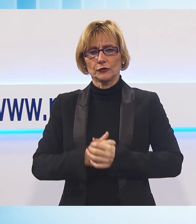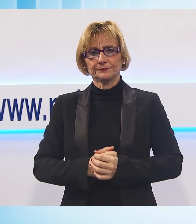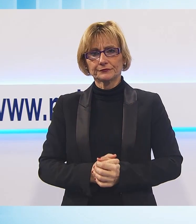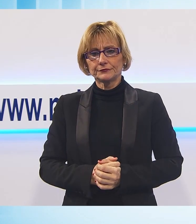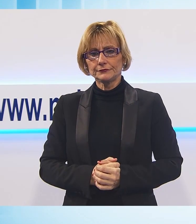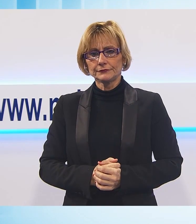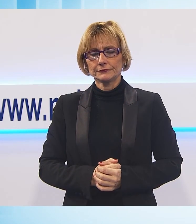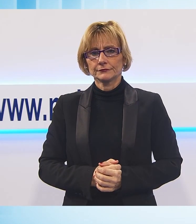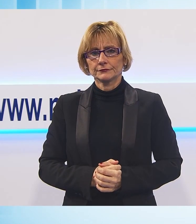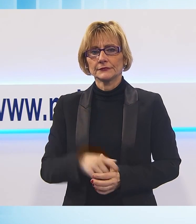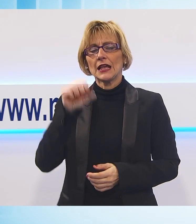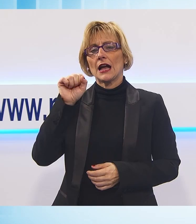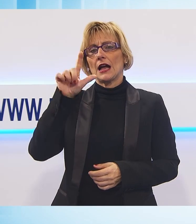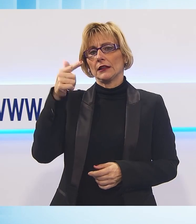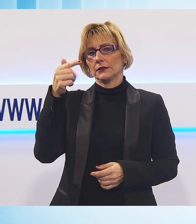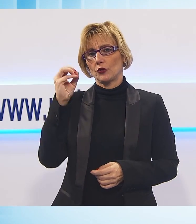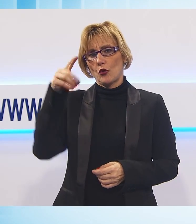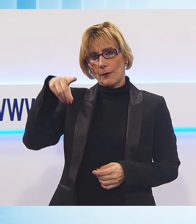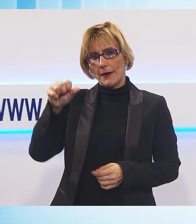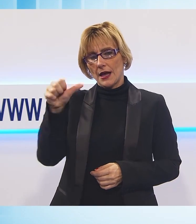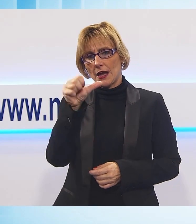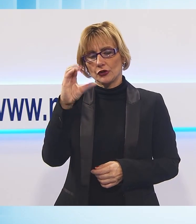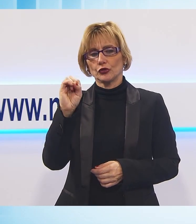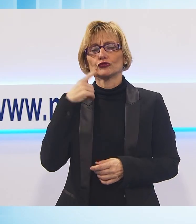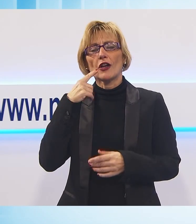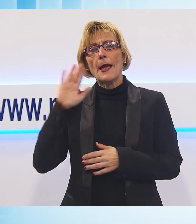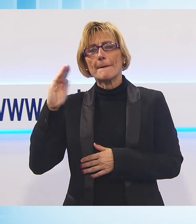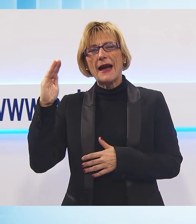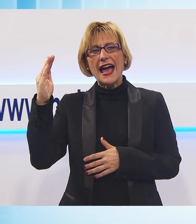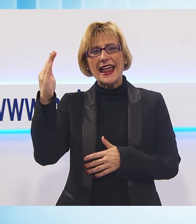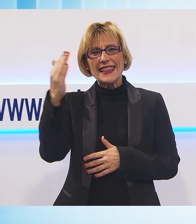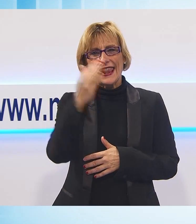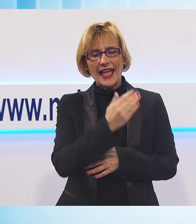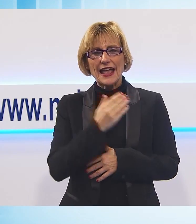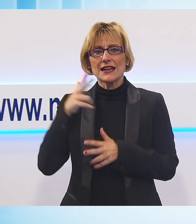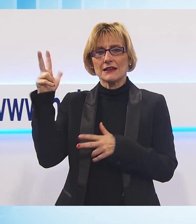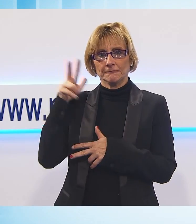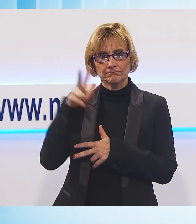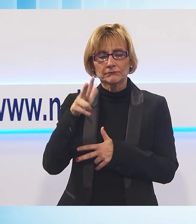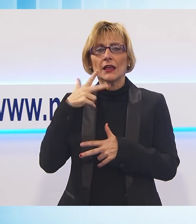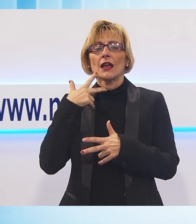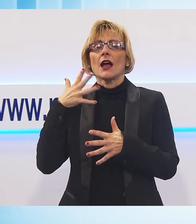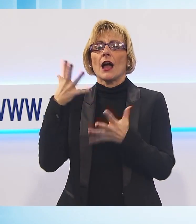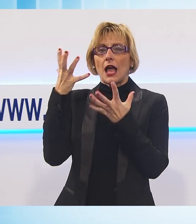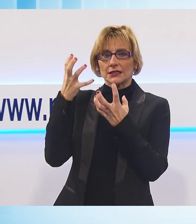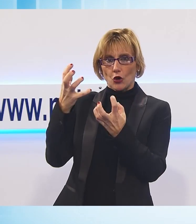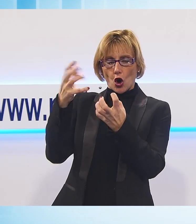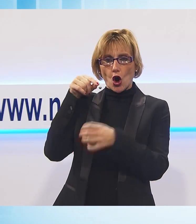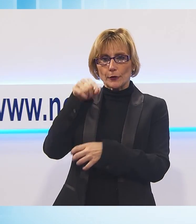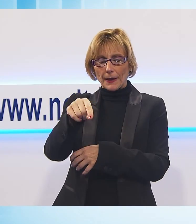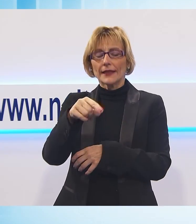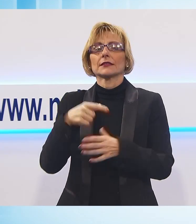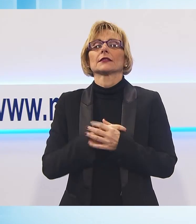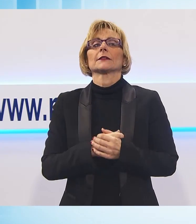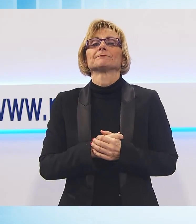Al Topascio avrà i pannelli fonoassorbenti lungo il tratto autostradale della 11 che attraversa il paese. L'amministrazione d'Ambrosio